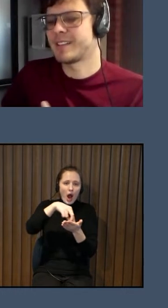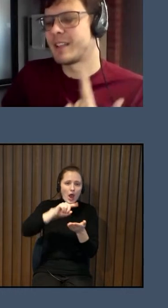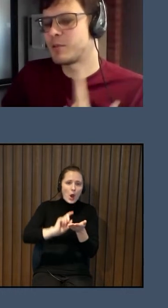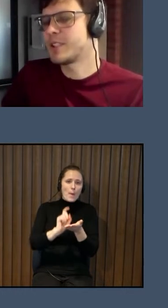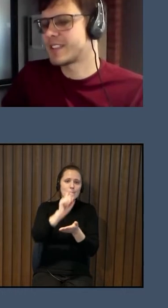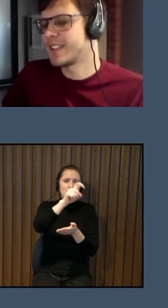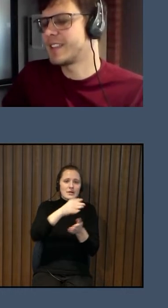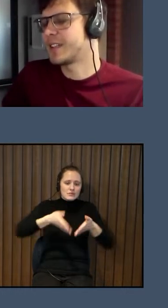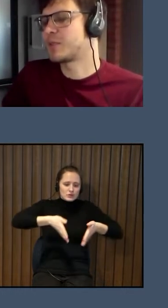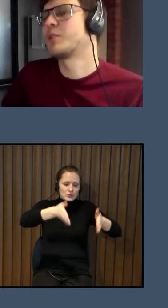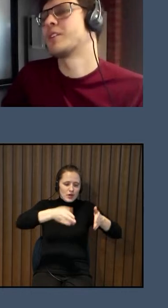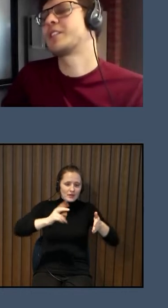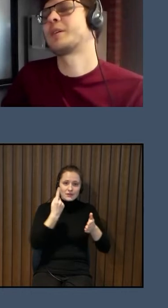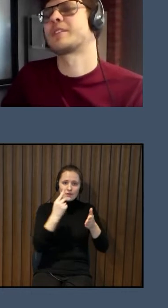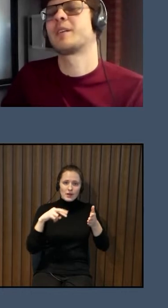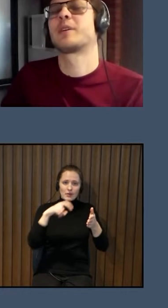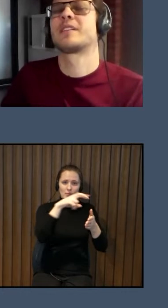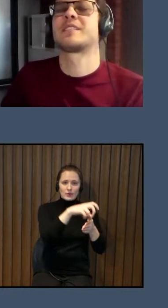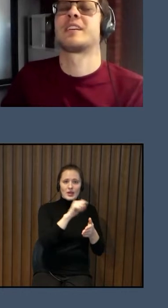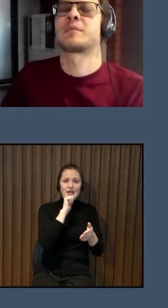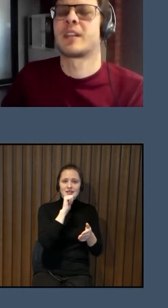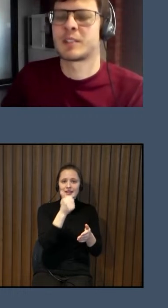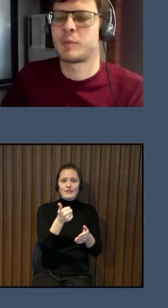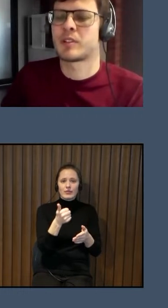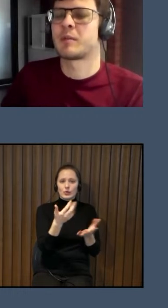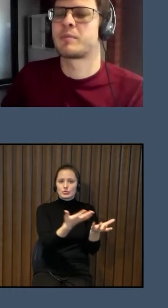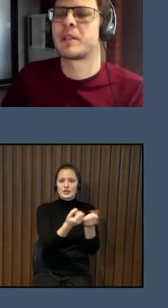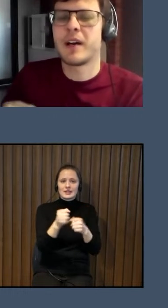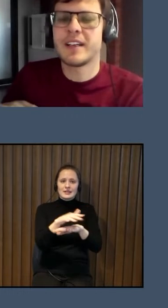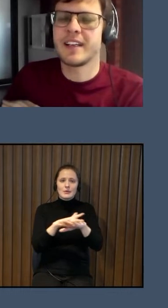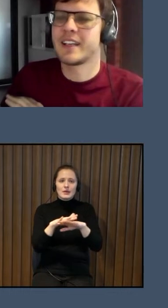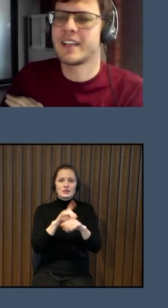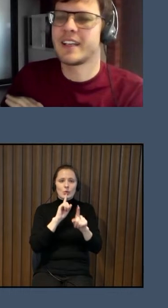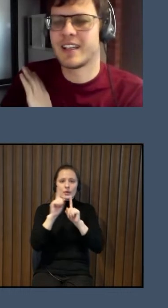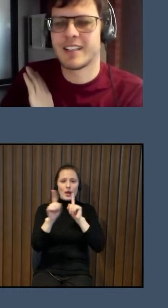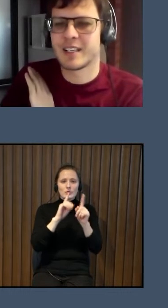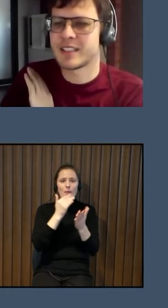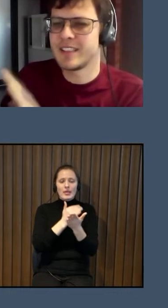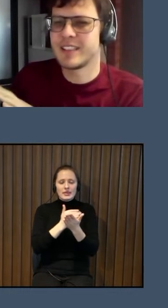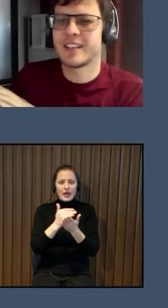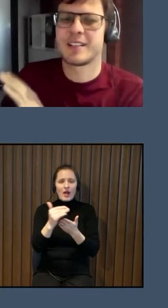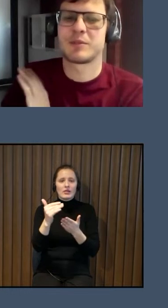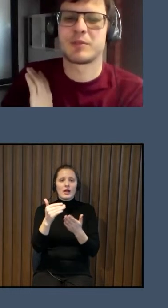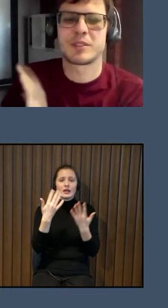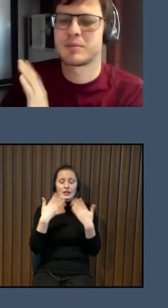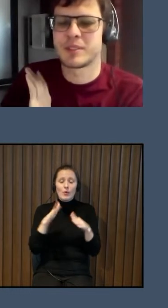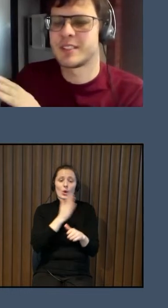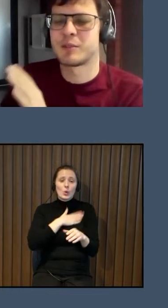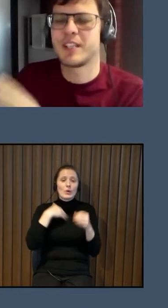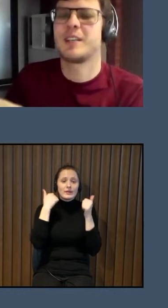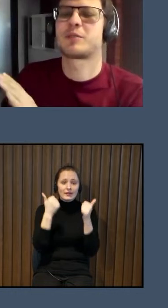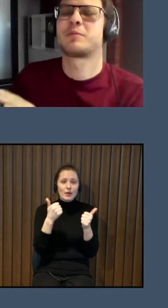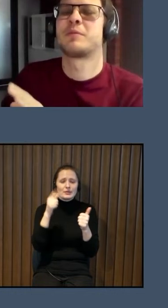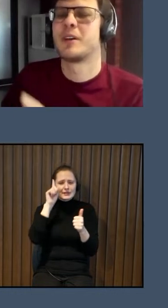pārēja, daļ kur es es netieku līdz šim sabiedriskajam transportam. Bet pārējais viss tālāk ir ideāli un tur es